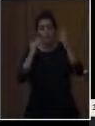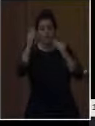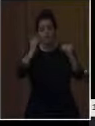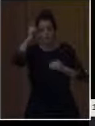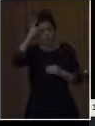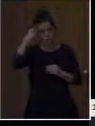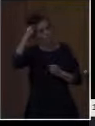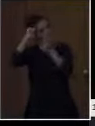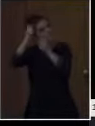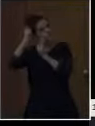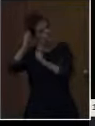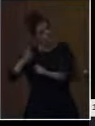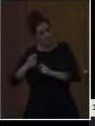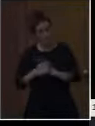γνώση.